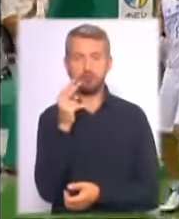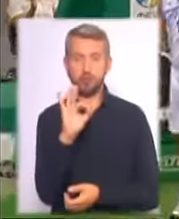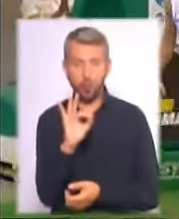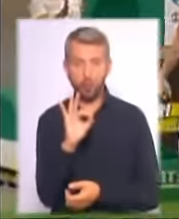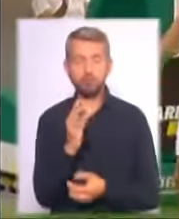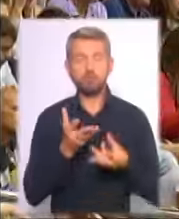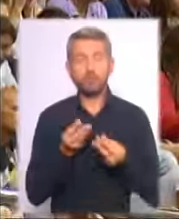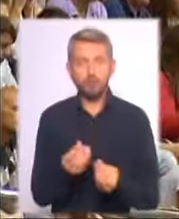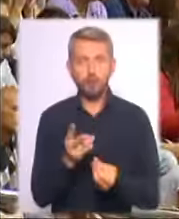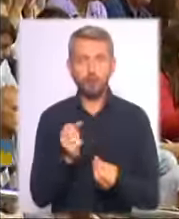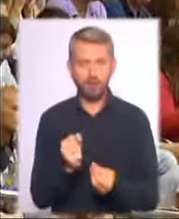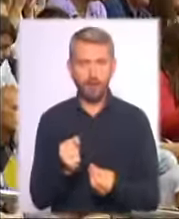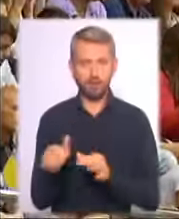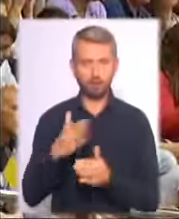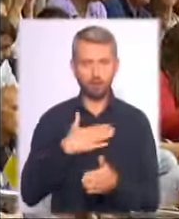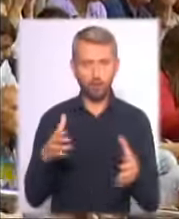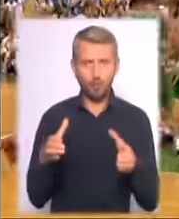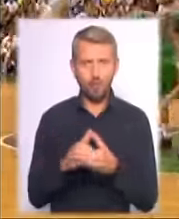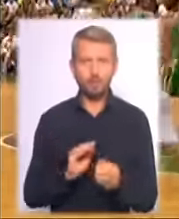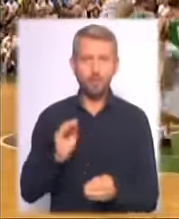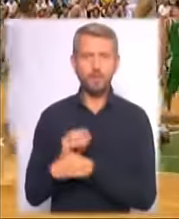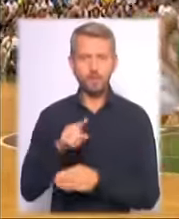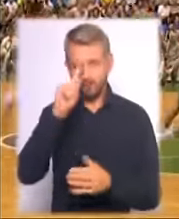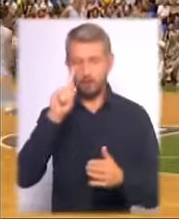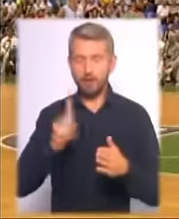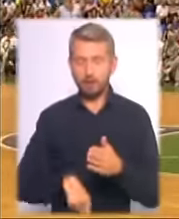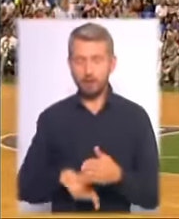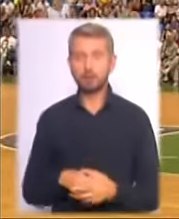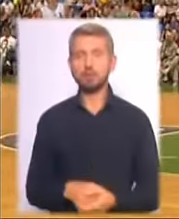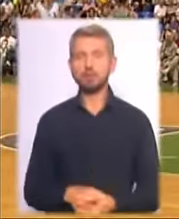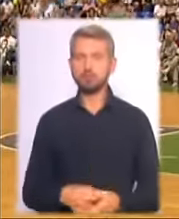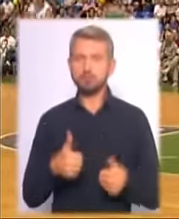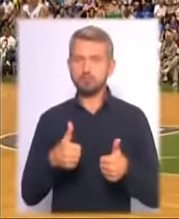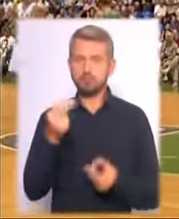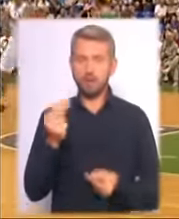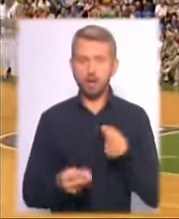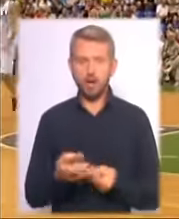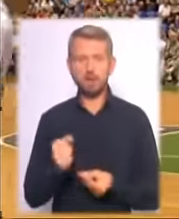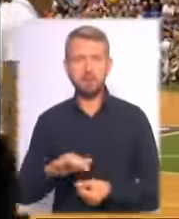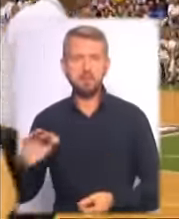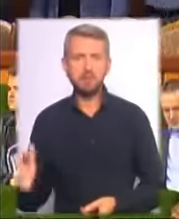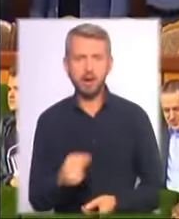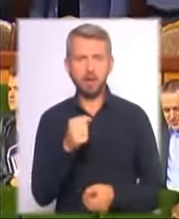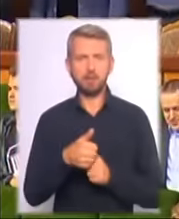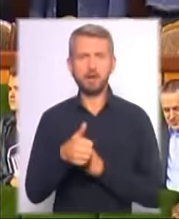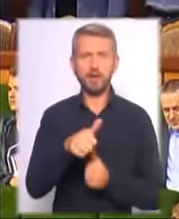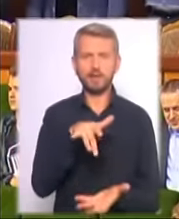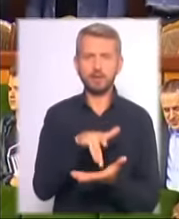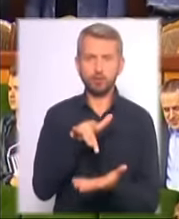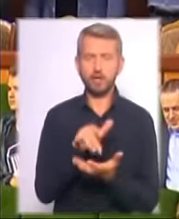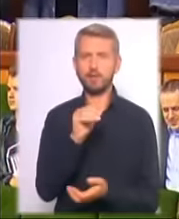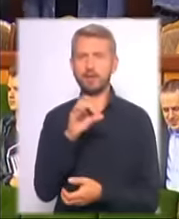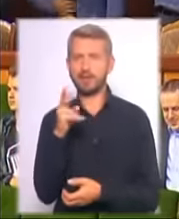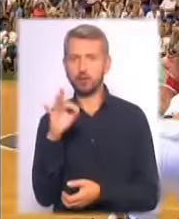позначилася на діях жовтосинях, додавала йому певненості. Переконлива гра на підбираннях, перевага центрових Фесенка і Кравцова